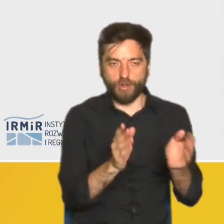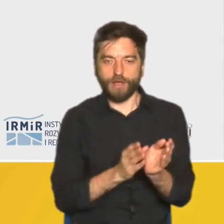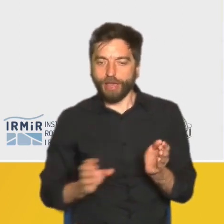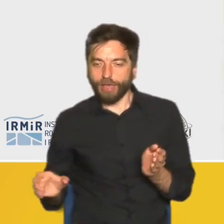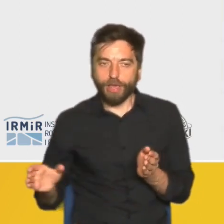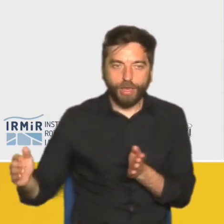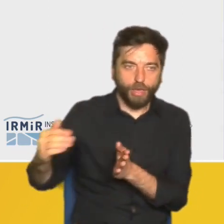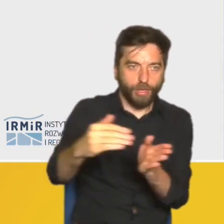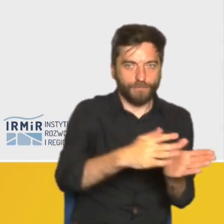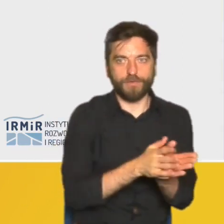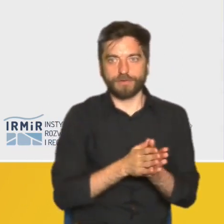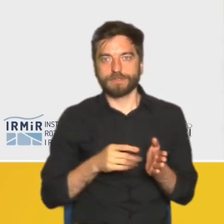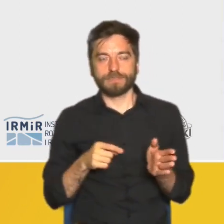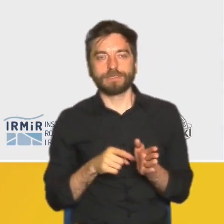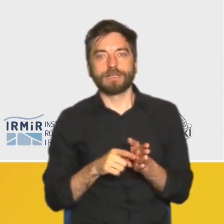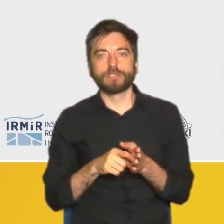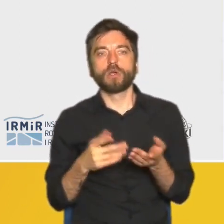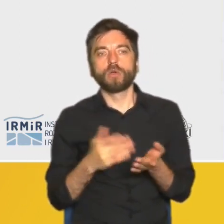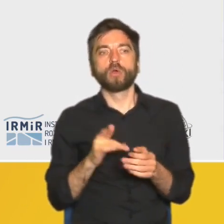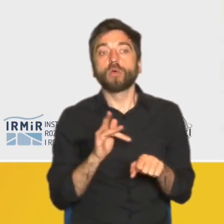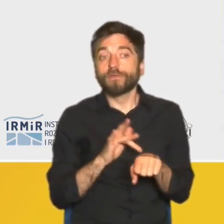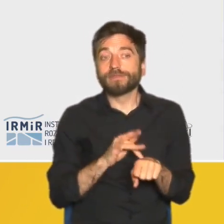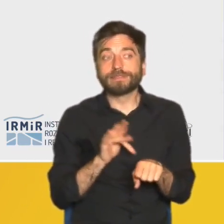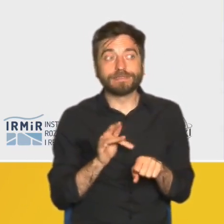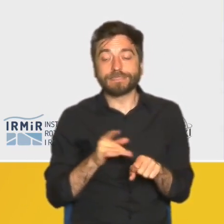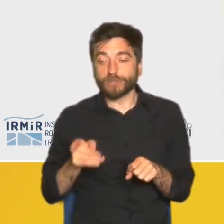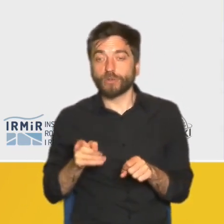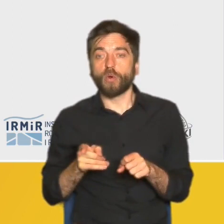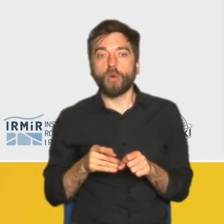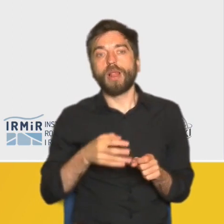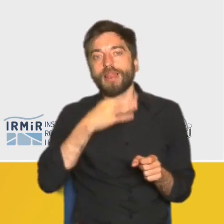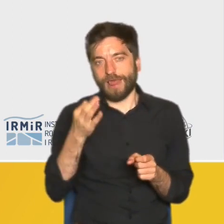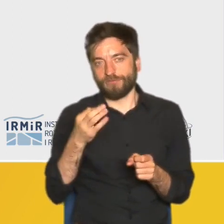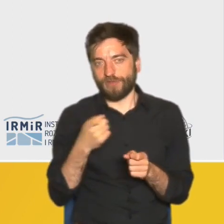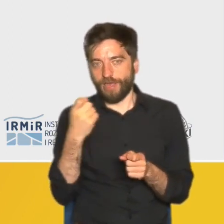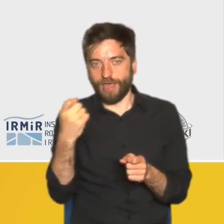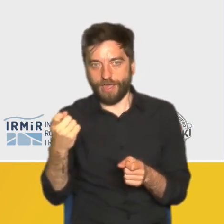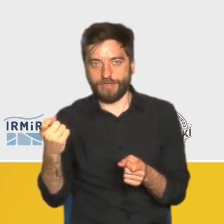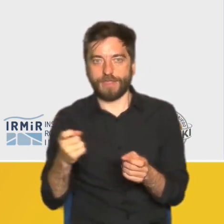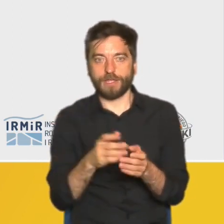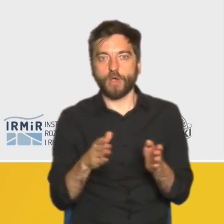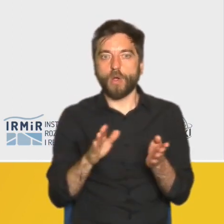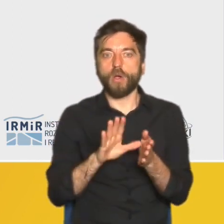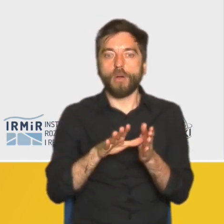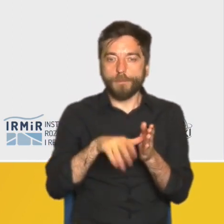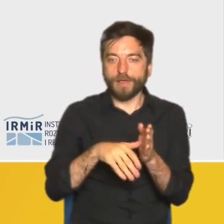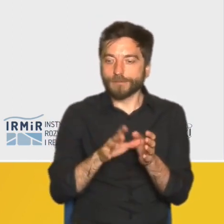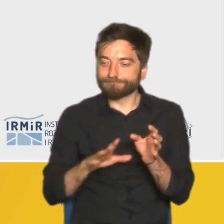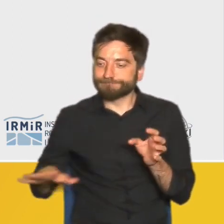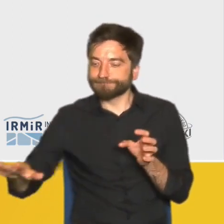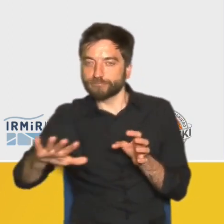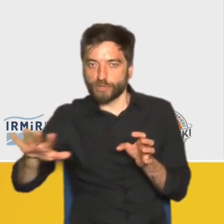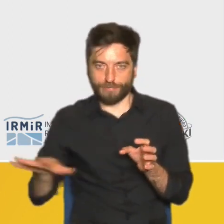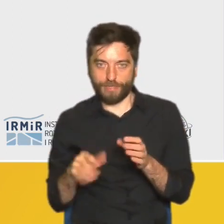odciążeniem ruchu w mieście i skutkiem ubocznym jest oczywiście też ułatwienie dojazdu na przedmieście. Co ciekawe, jeżeli chodzi w ogóle o ten problem